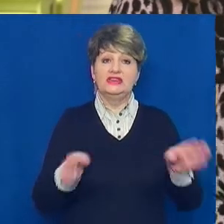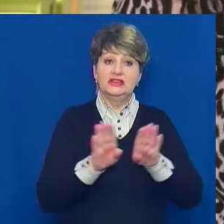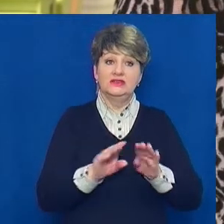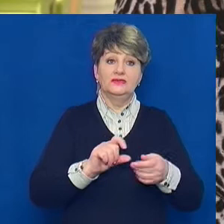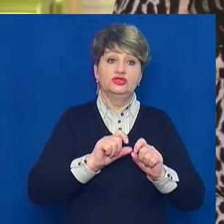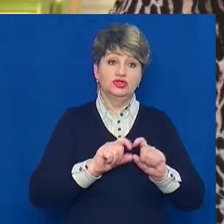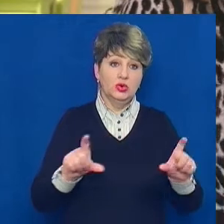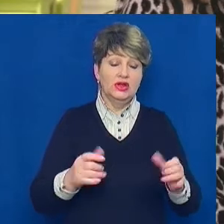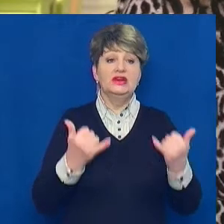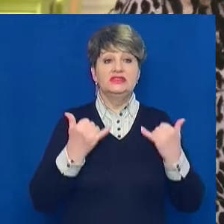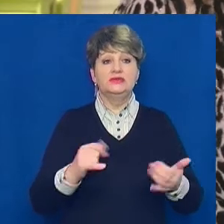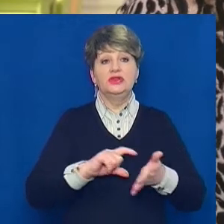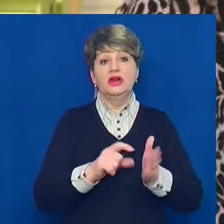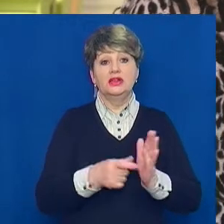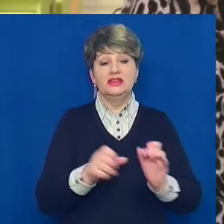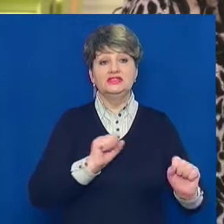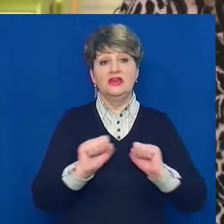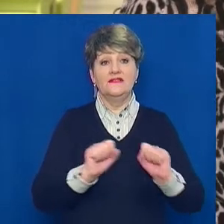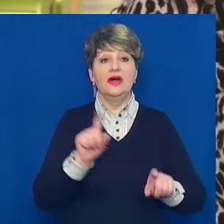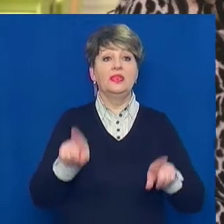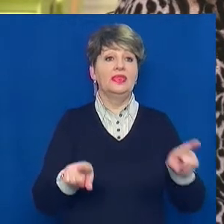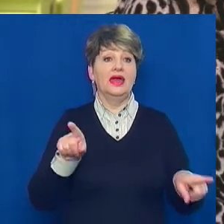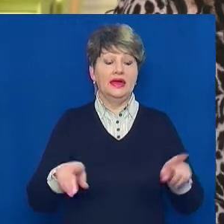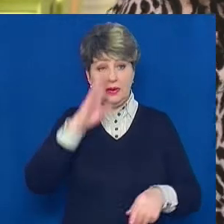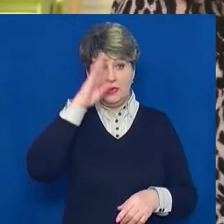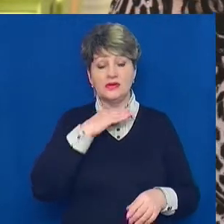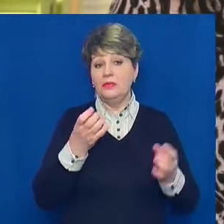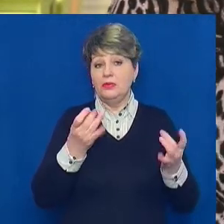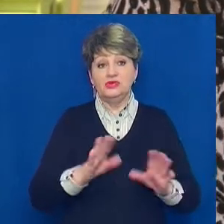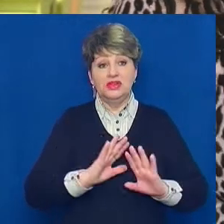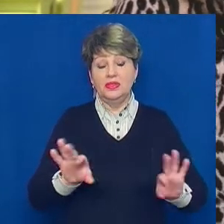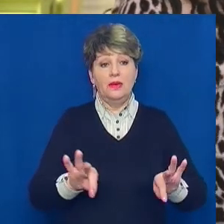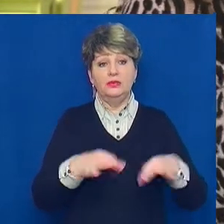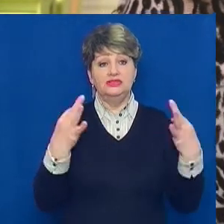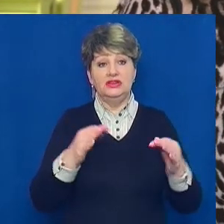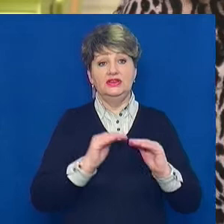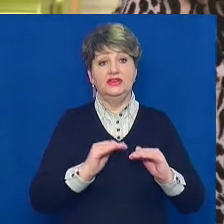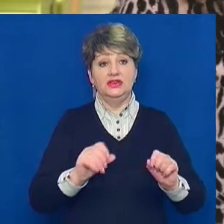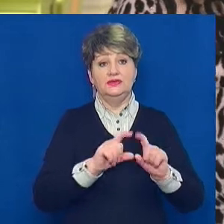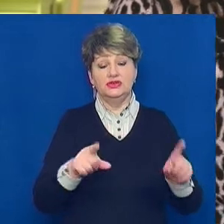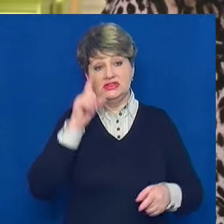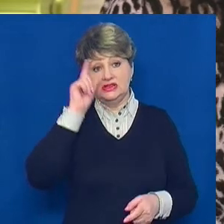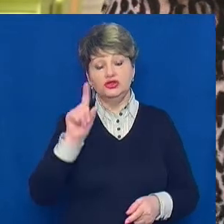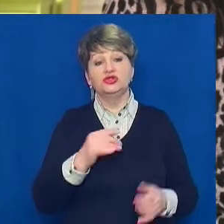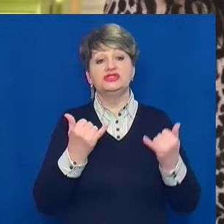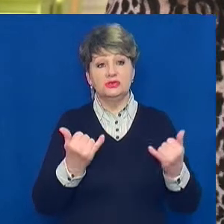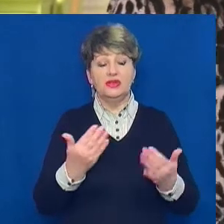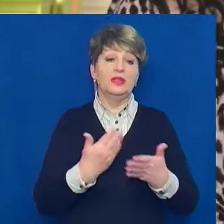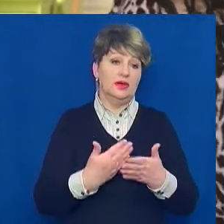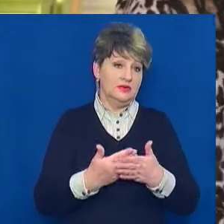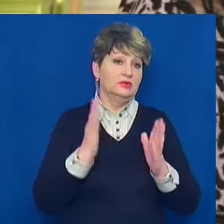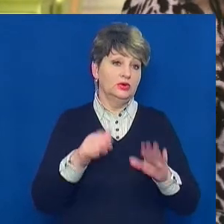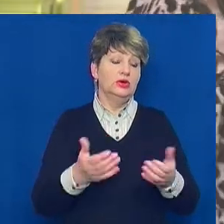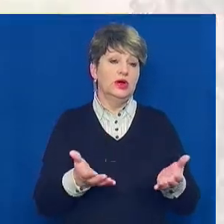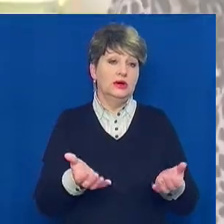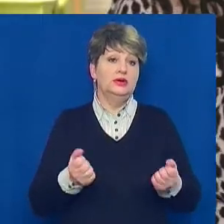класні керівники доповідали, що деякі батьки вже просто не пустили дітей до школи в зв'язку з тим, що знали, що сьогодні, напевно, буде прийнято рішення